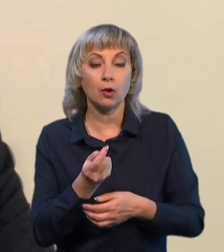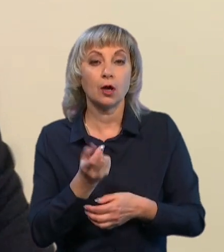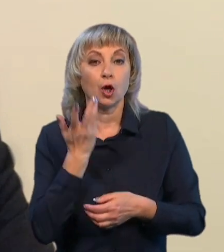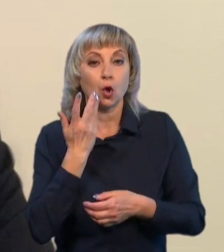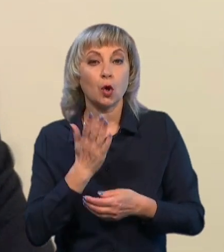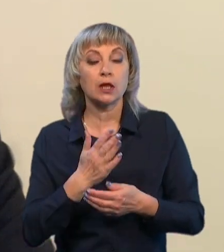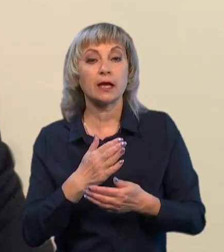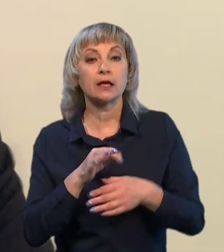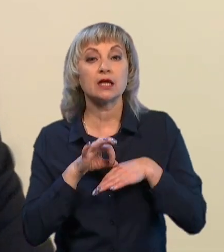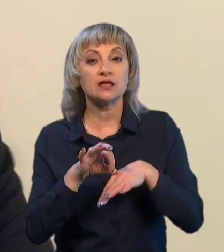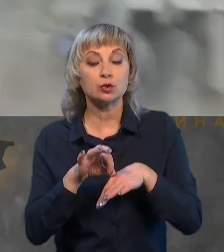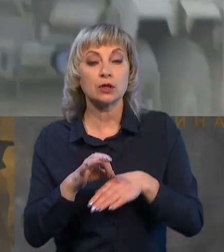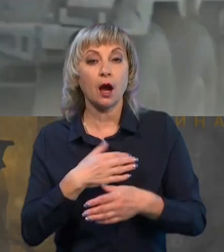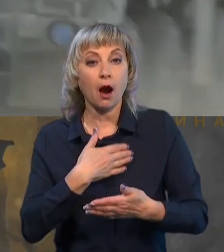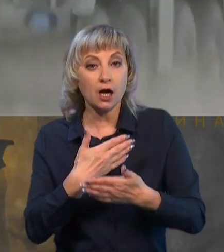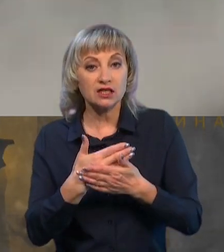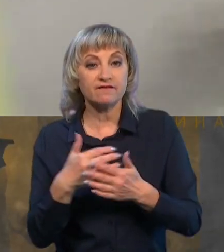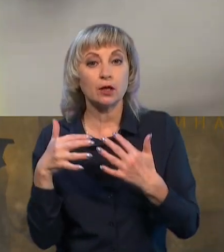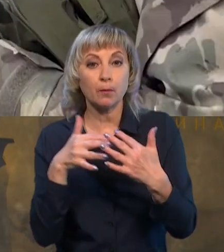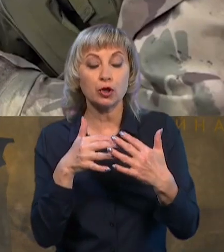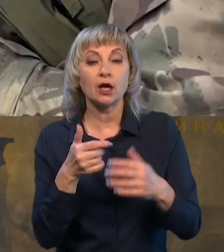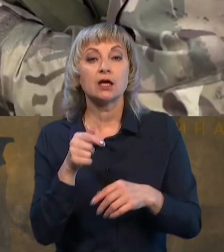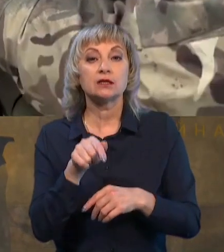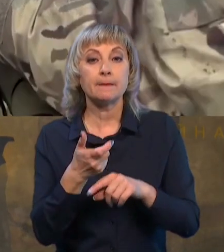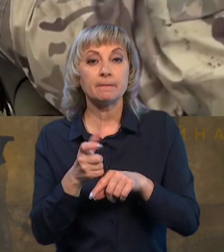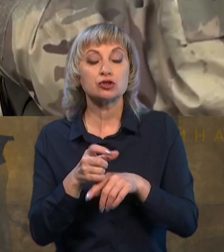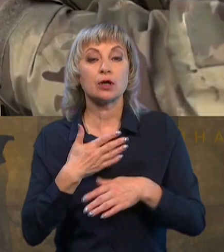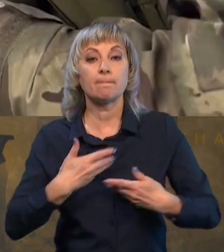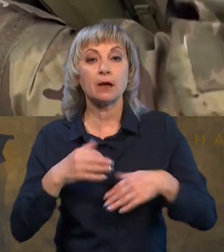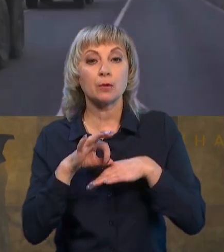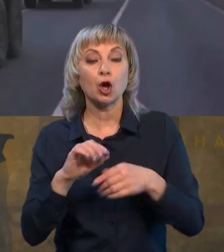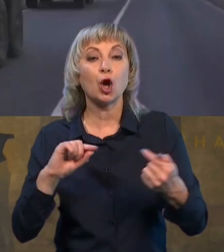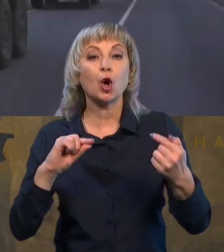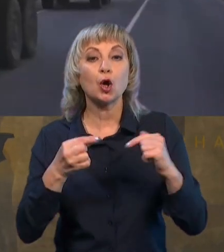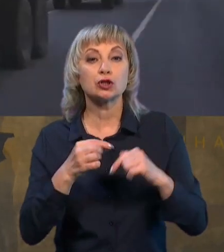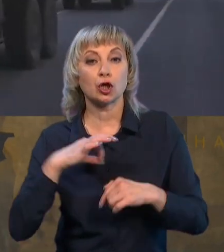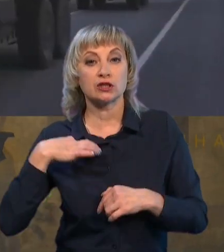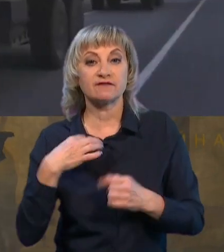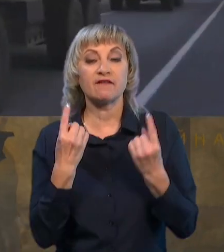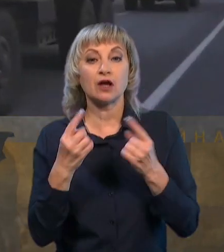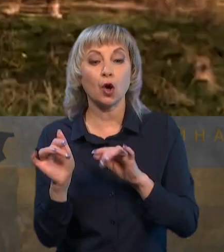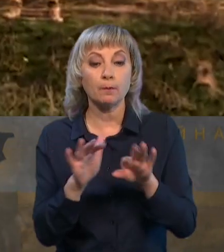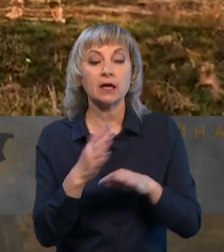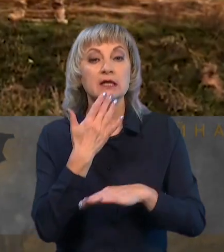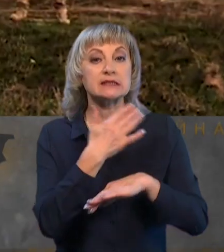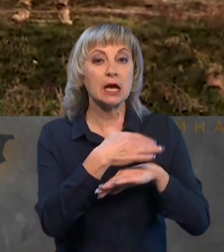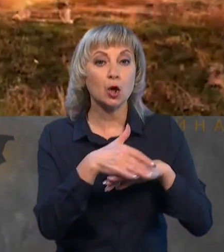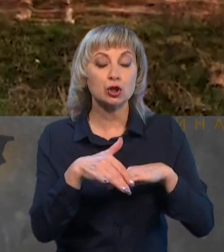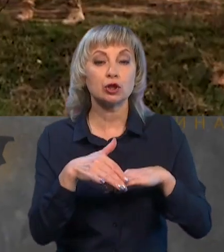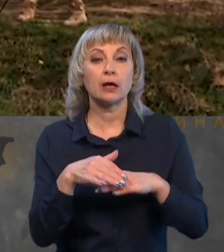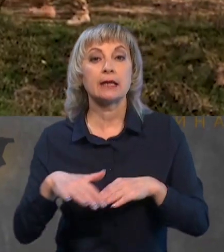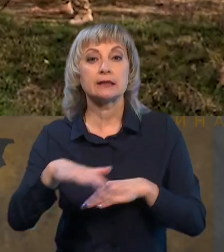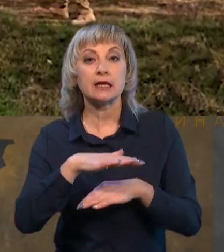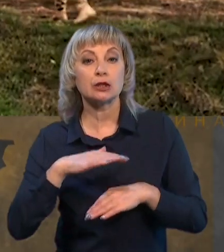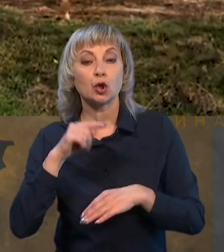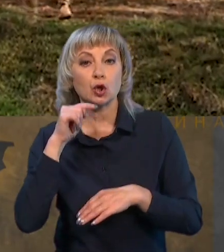йдуть активні бої, тим більше ми проводимо і контрразвідувальні великі операції за кордоном, тобто на території